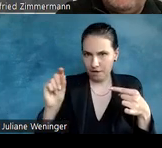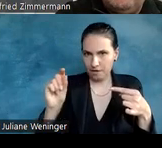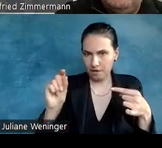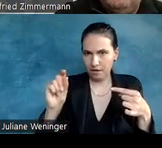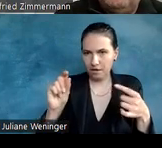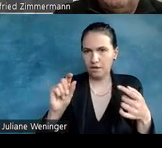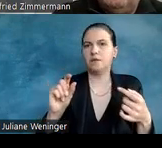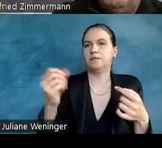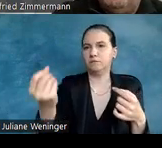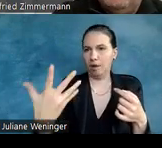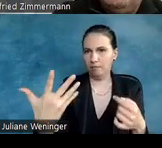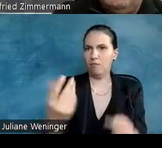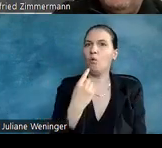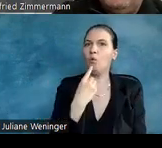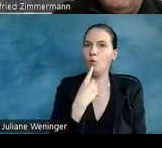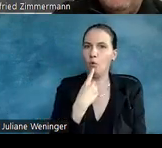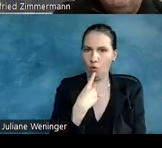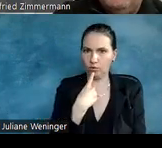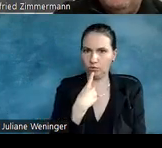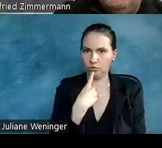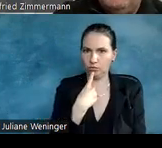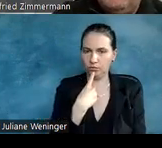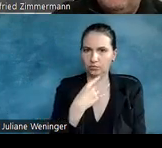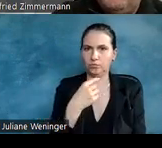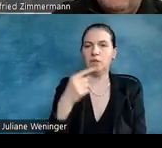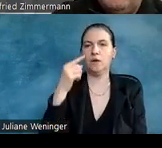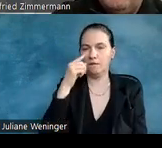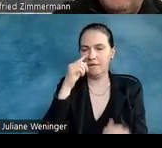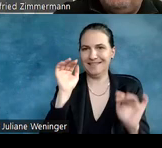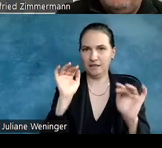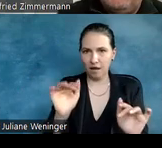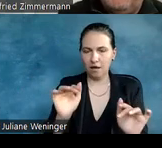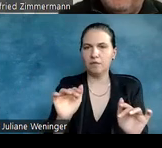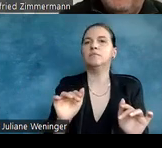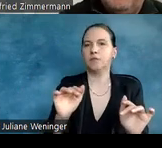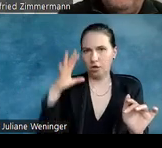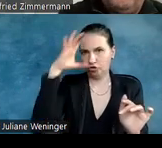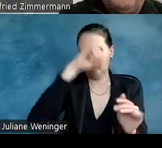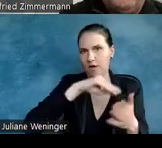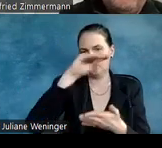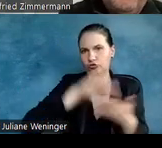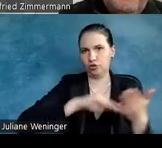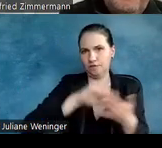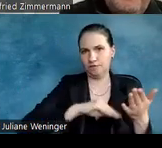Und vorhandene werden einfach in schwarzer Schrift angezeigt.